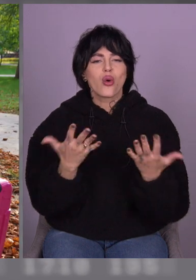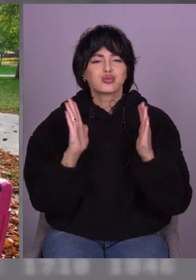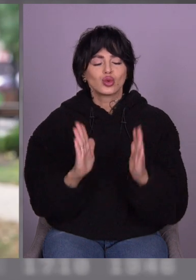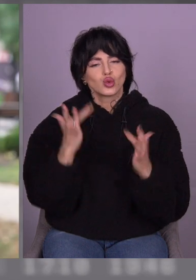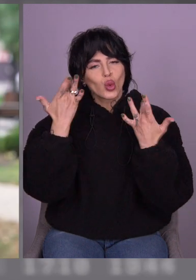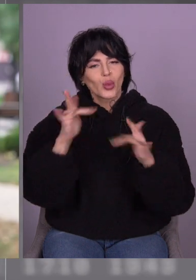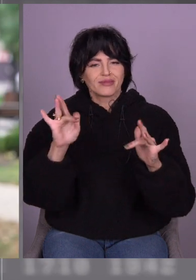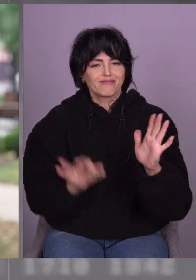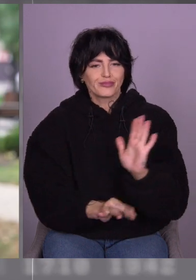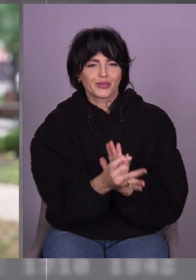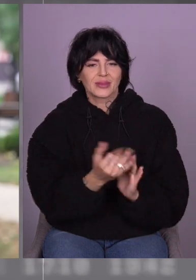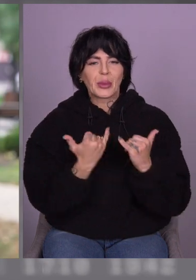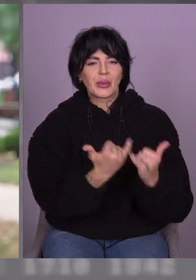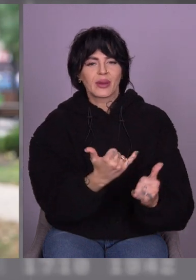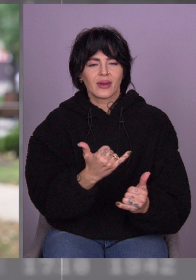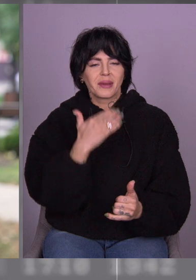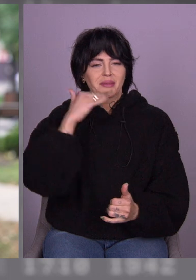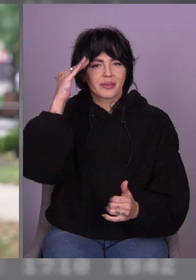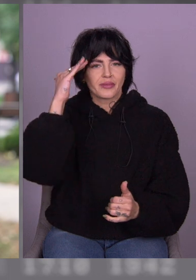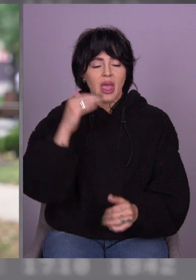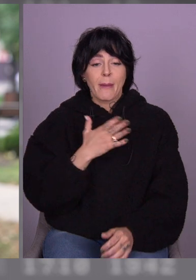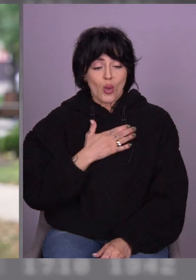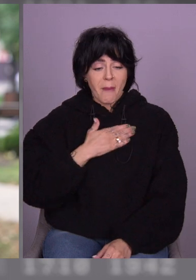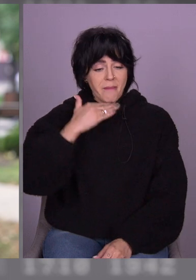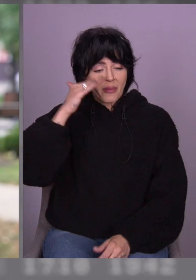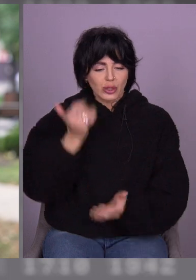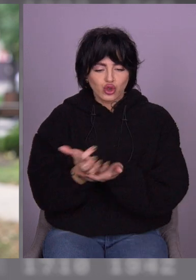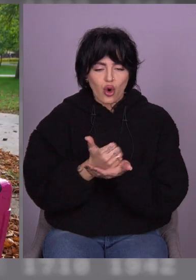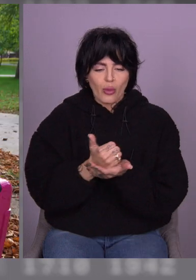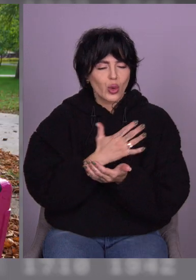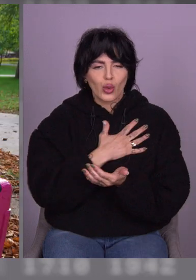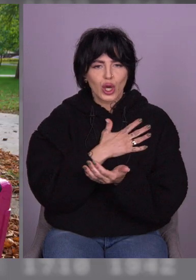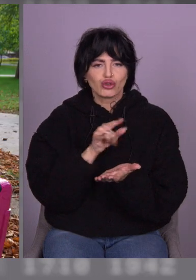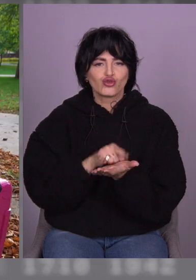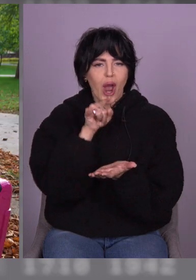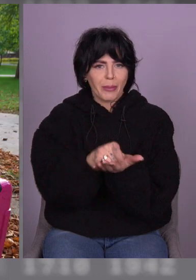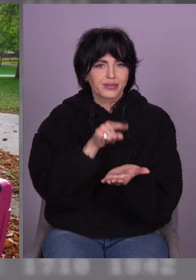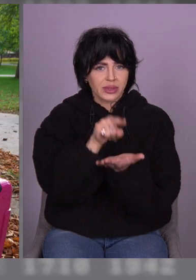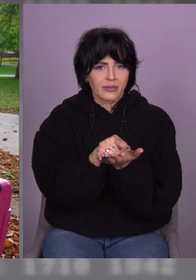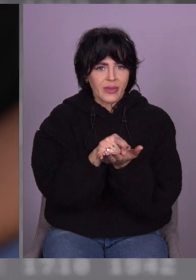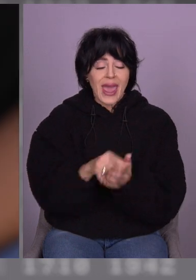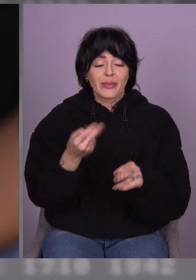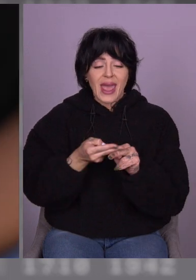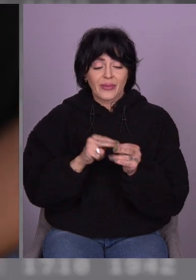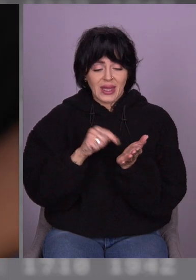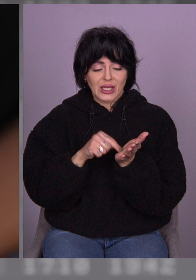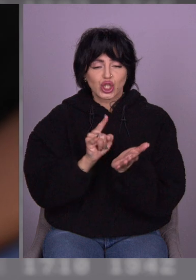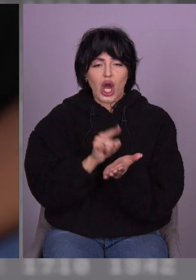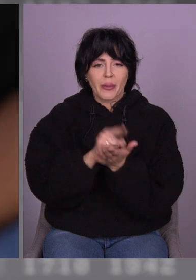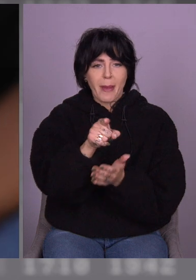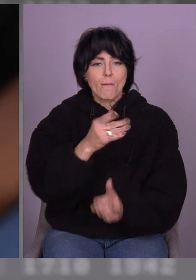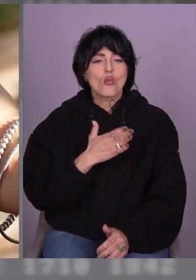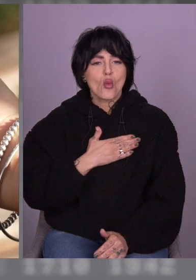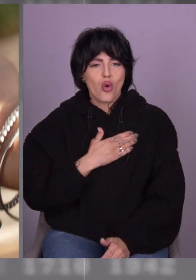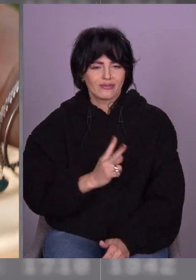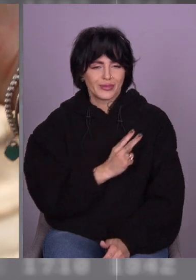батька? Тато збирає жабок. Я хочу, щоб жабка була натяком. Це моя жабка, моя